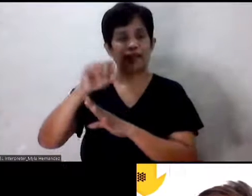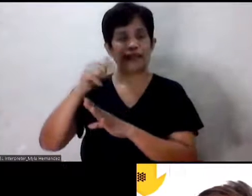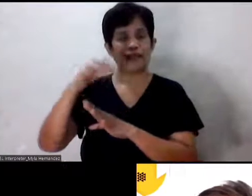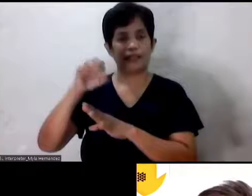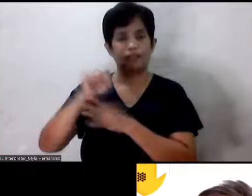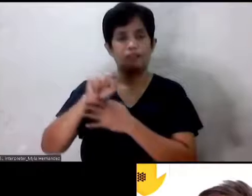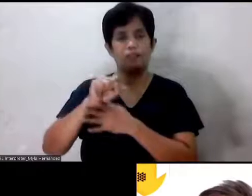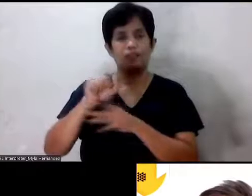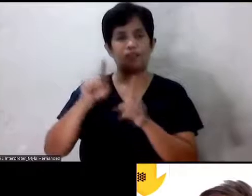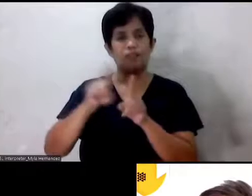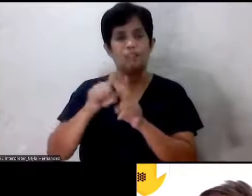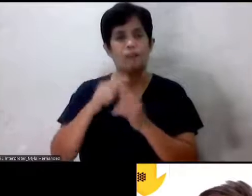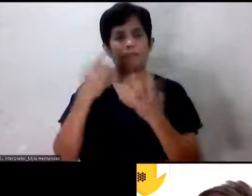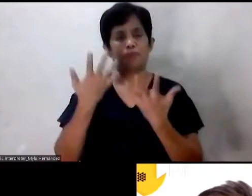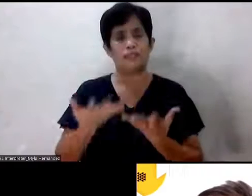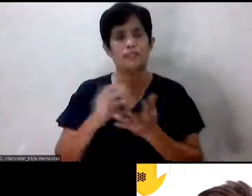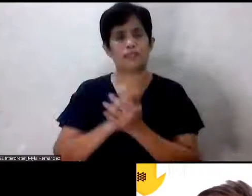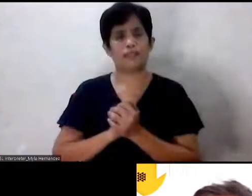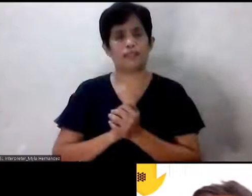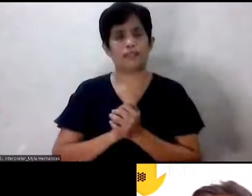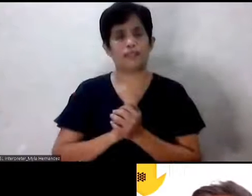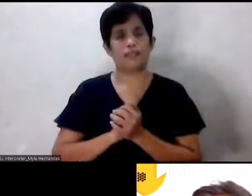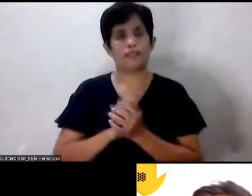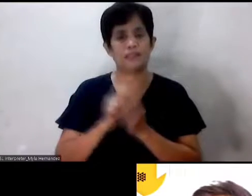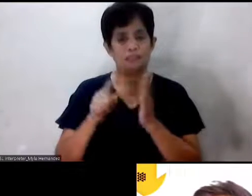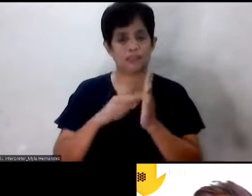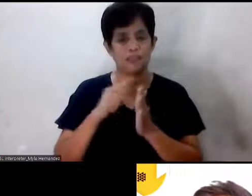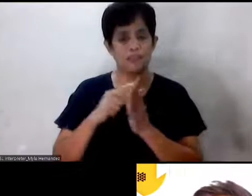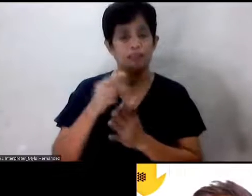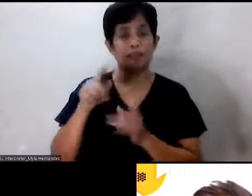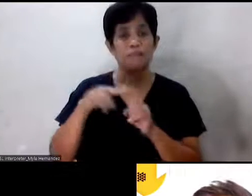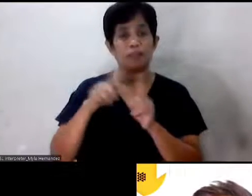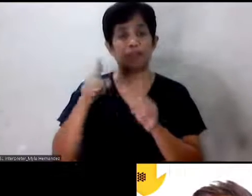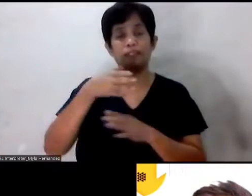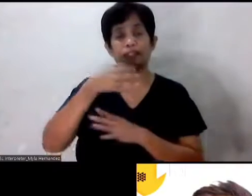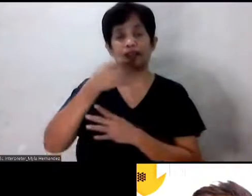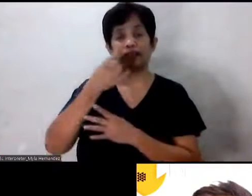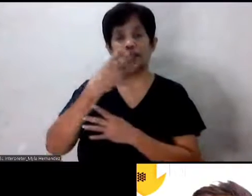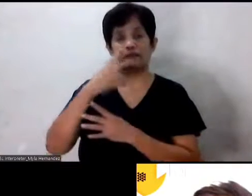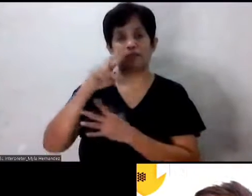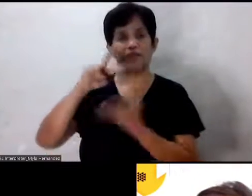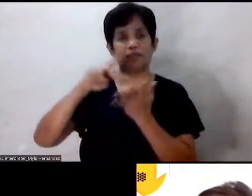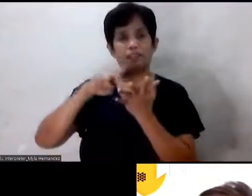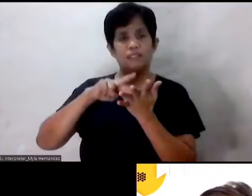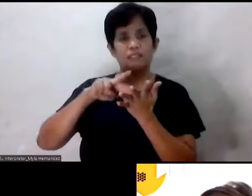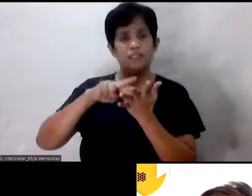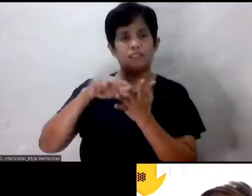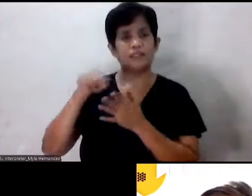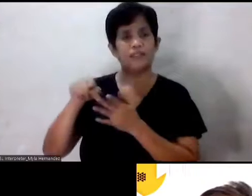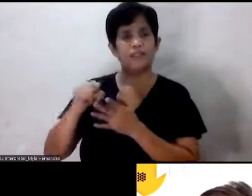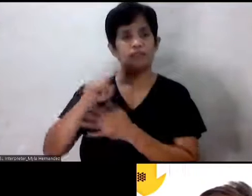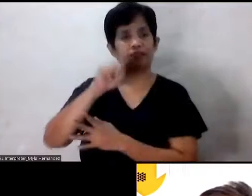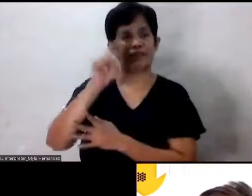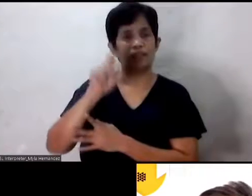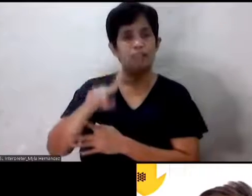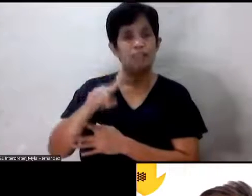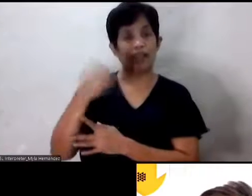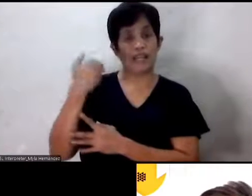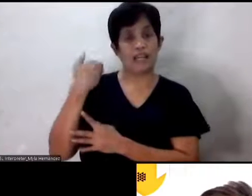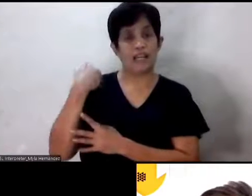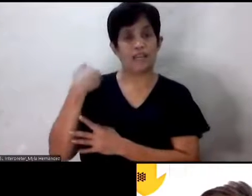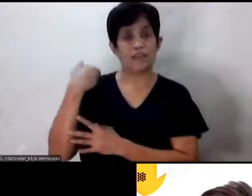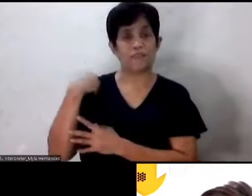lamig, minsan may tutong pa, pero ang inom ko ng vitamin, ayan, Brother Benzo, tinatanong niya na kung mayroon bang